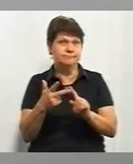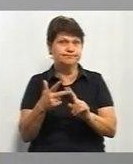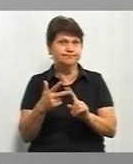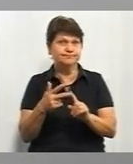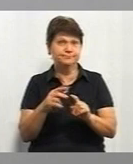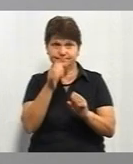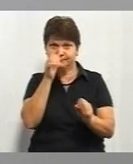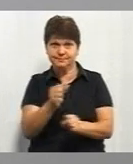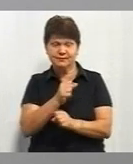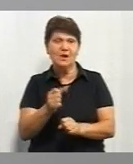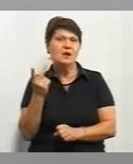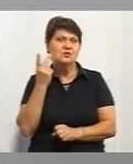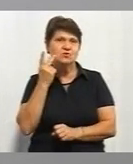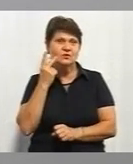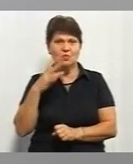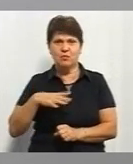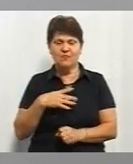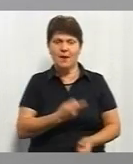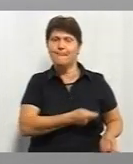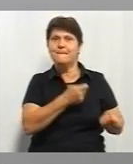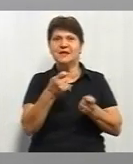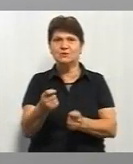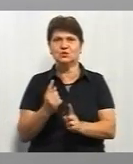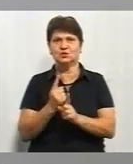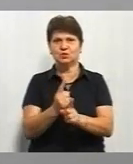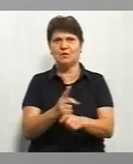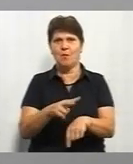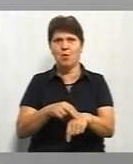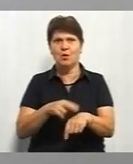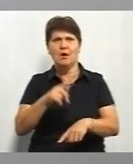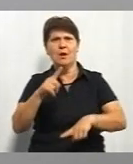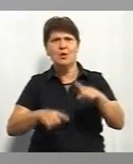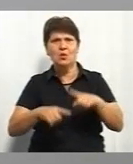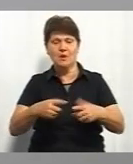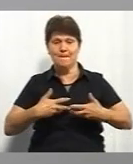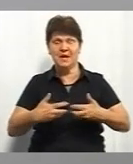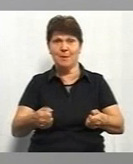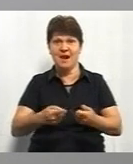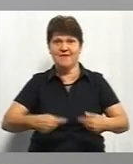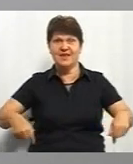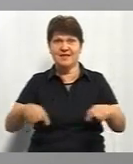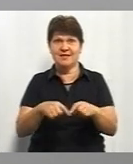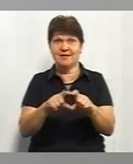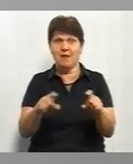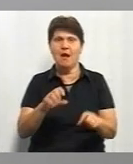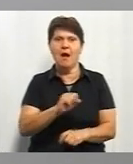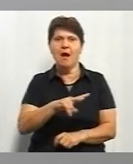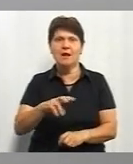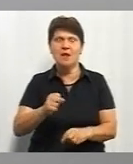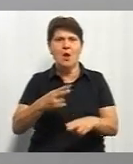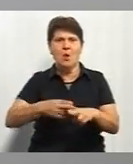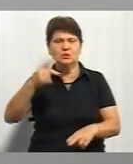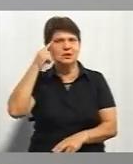досить часто буває, що привозять пацієнти у нас і в супроводі поліції, родичів на приймальне відділення, але гострих